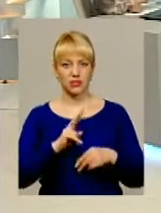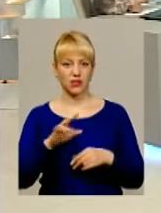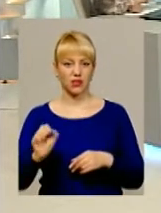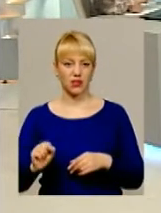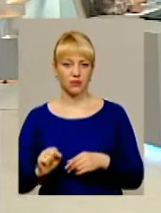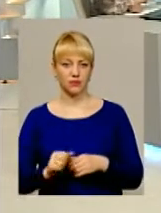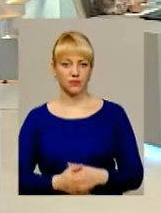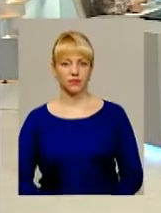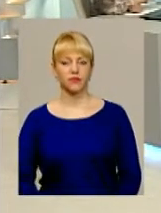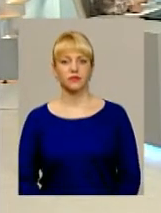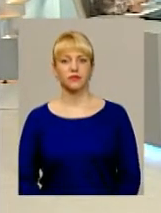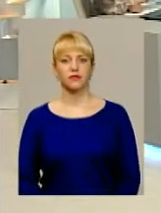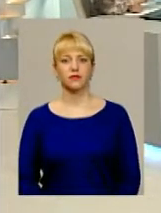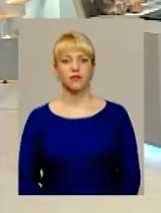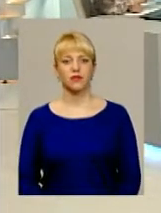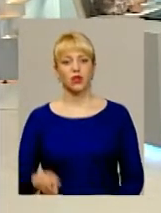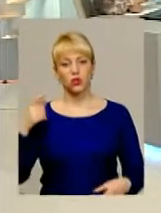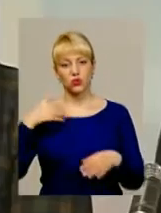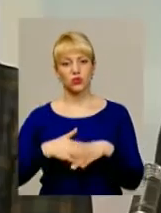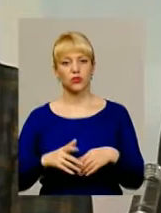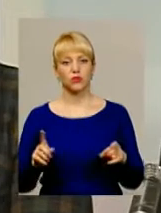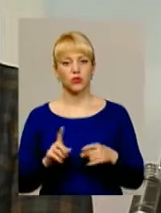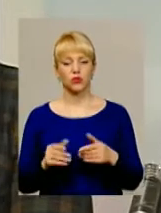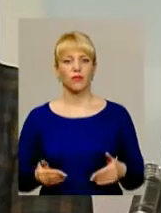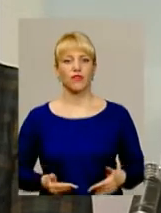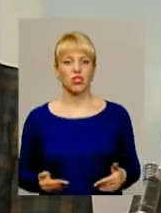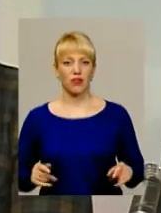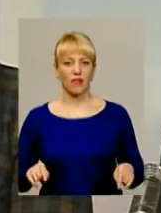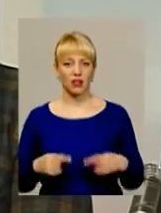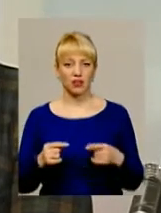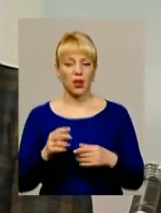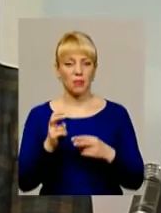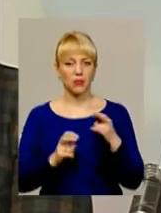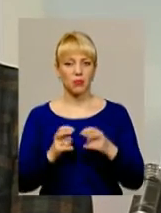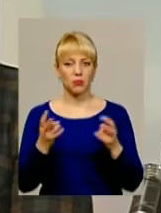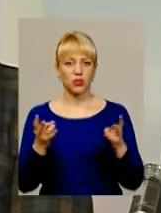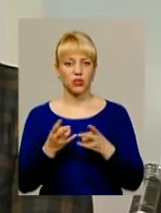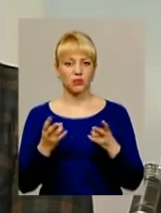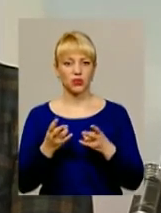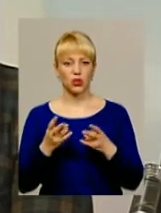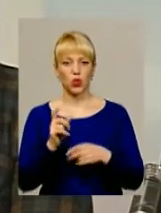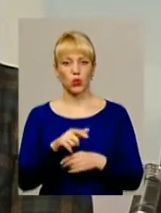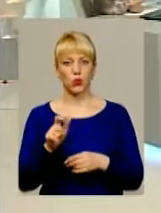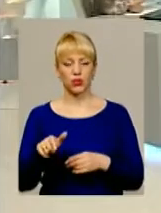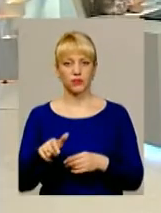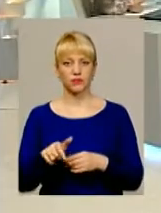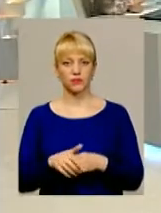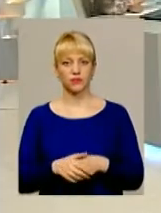Ну, зрозуміло, так, щоб виживати, підприємству потрібні люди,